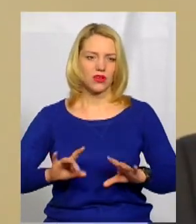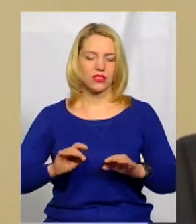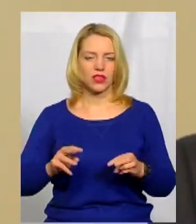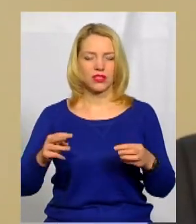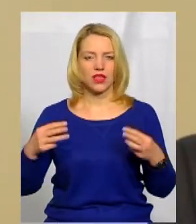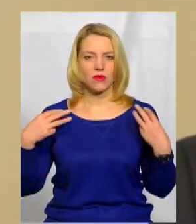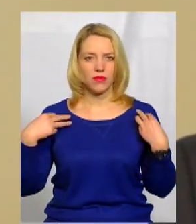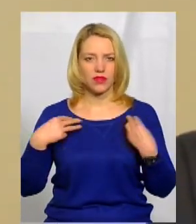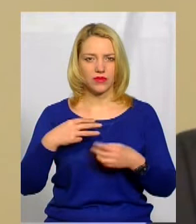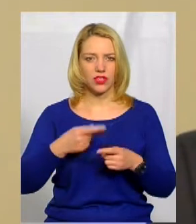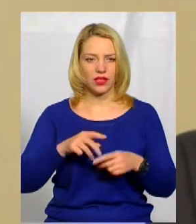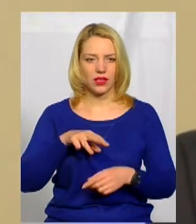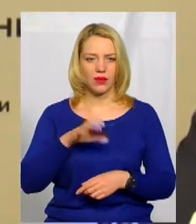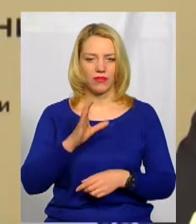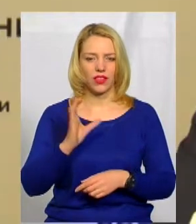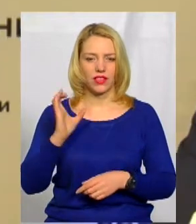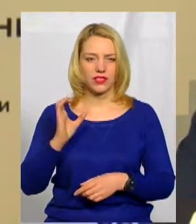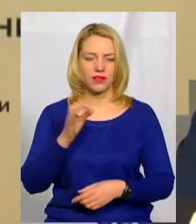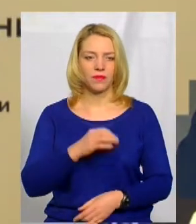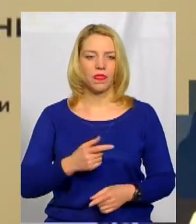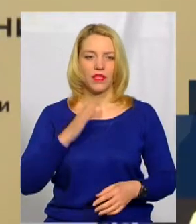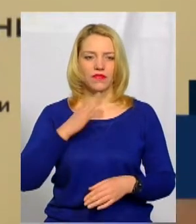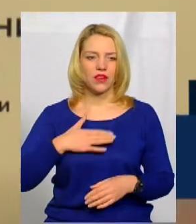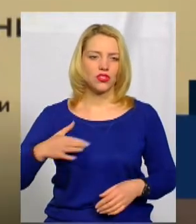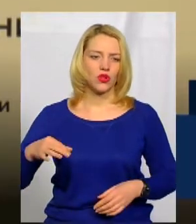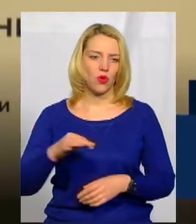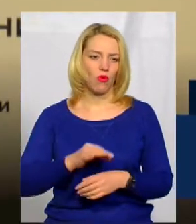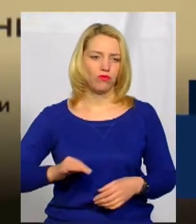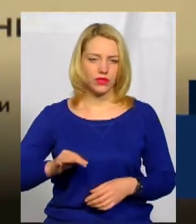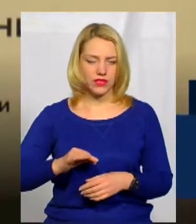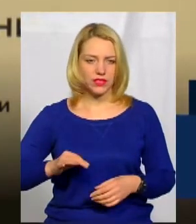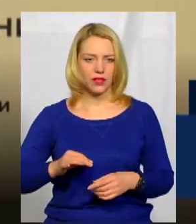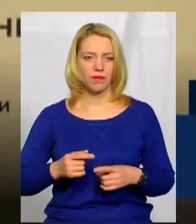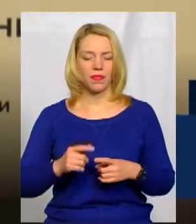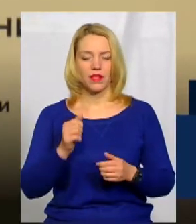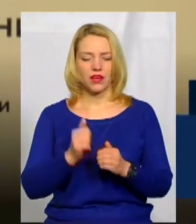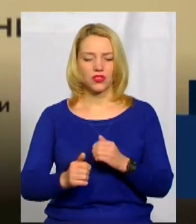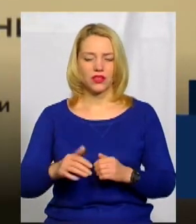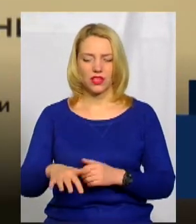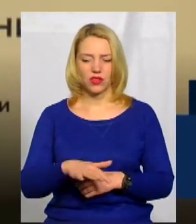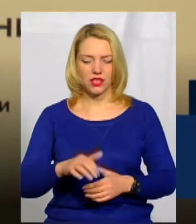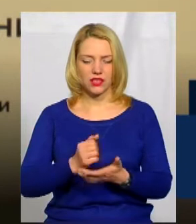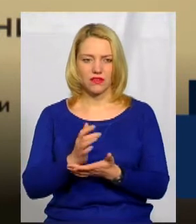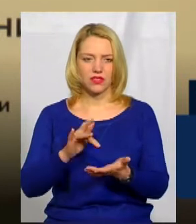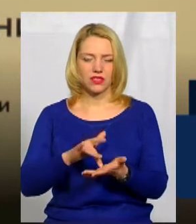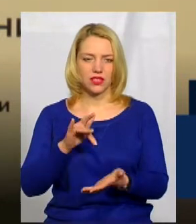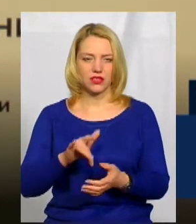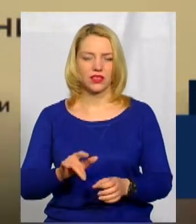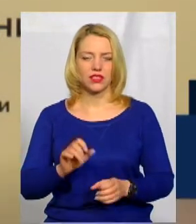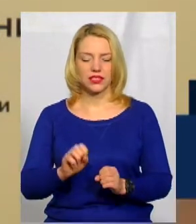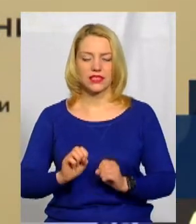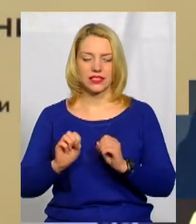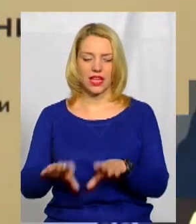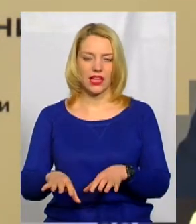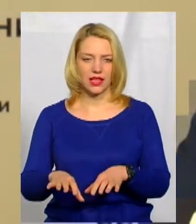МВС в Хмельницькій області Микола Лижник. В нашій області, в кожному сервісному сервісному центрі здали, віддали